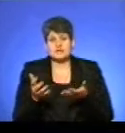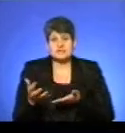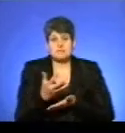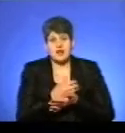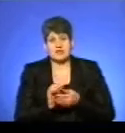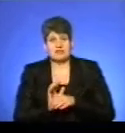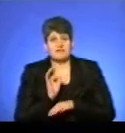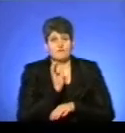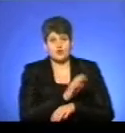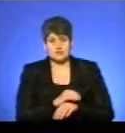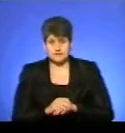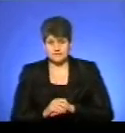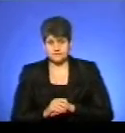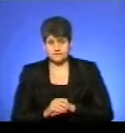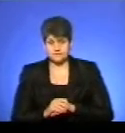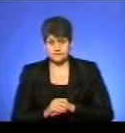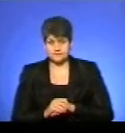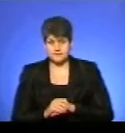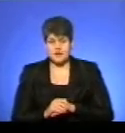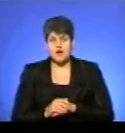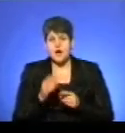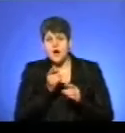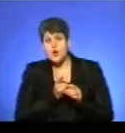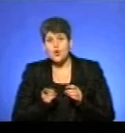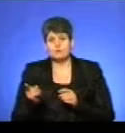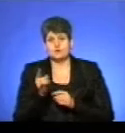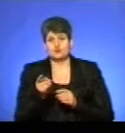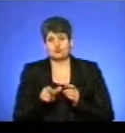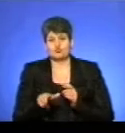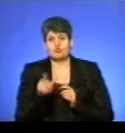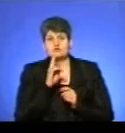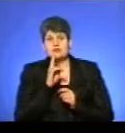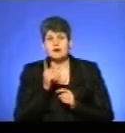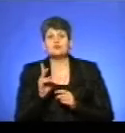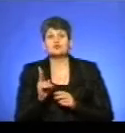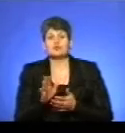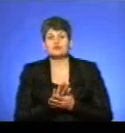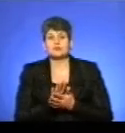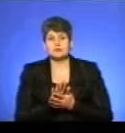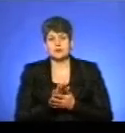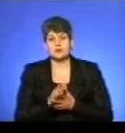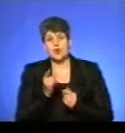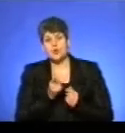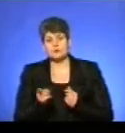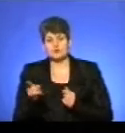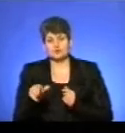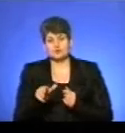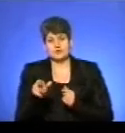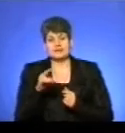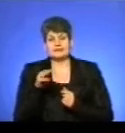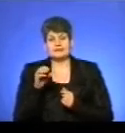вивозити. Скажіть, а об'їздну дорогу за Кременцем хто її розчищає? Об'їздну дорогу обслуговує фірма